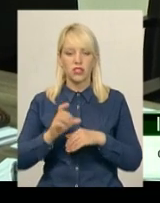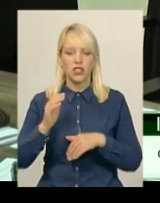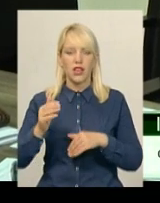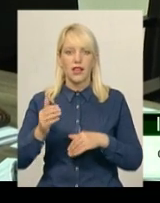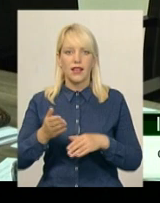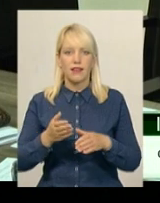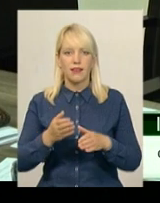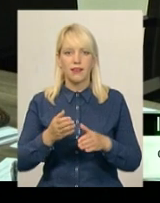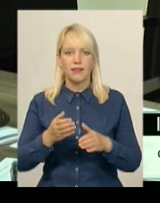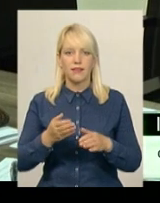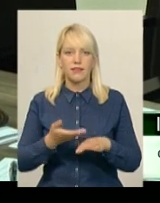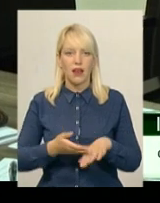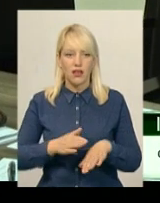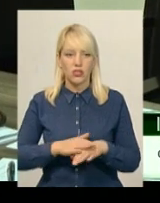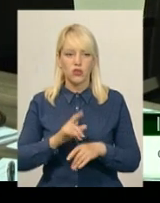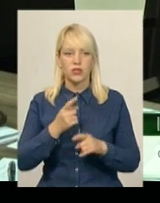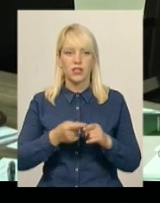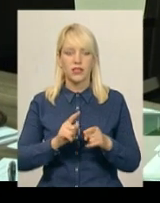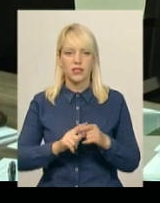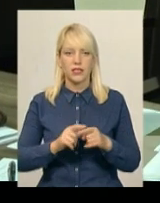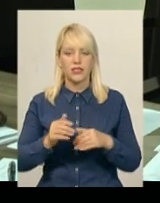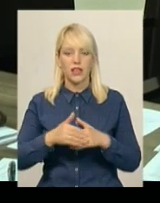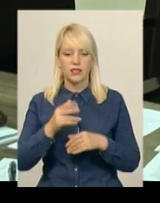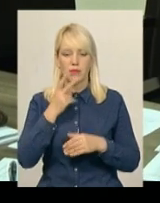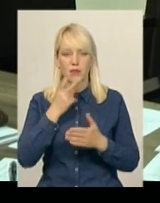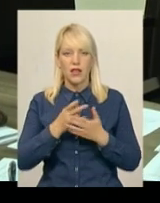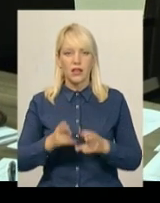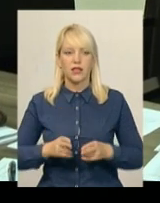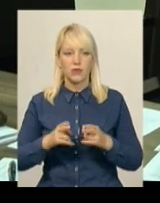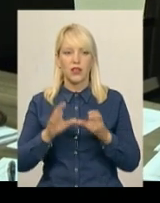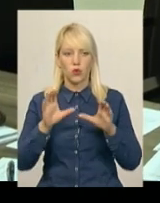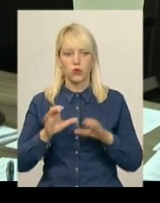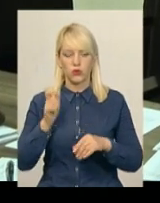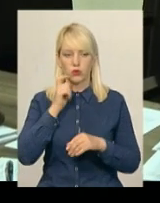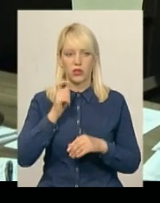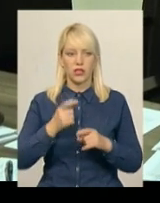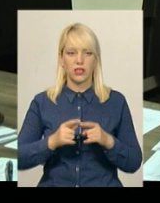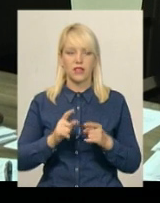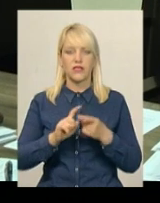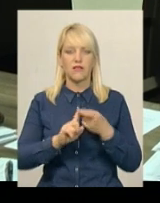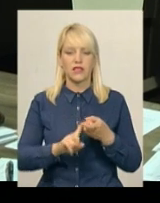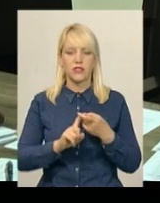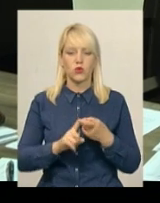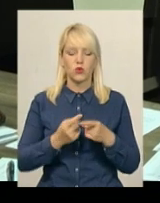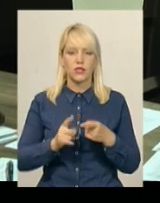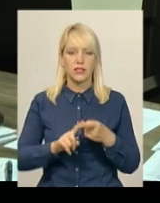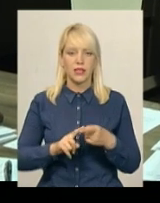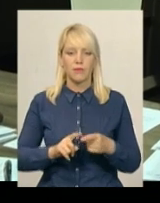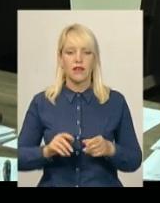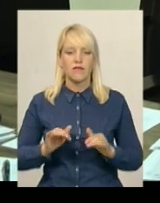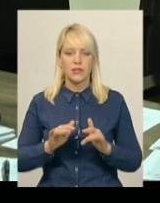санкції, які передбачені Кримінальним кодексом України. В зв'язку з цим, в справах такої категорії про адмінправопорушення